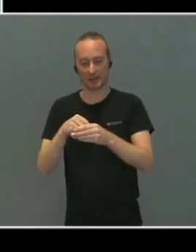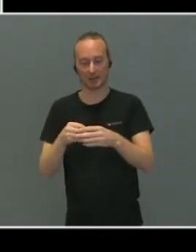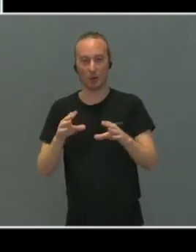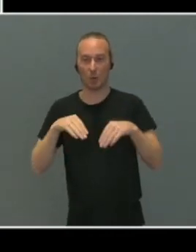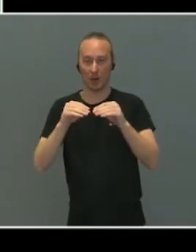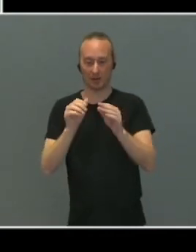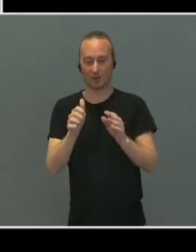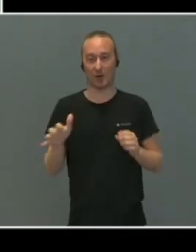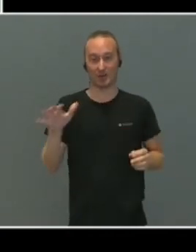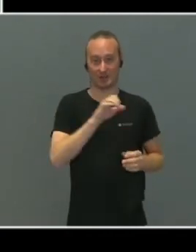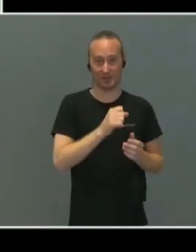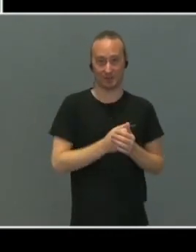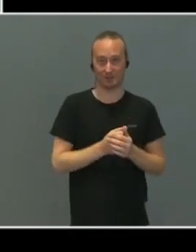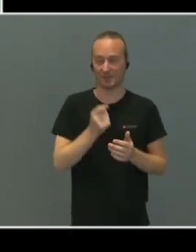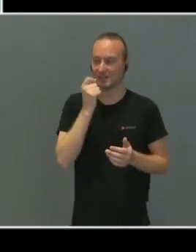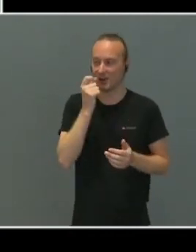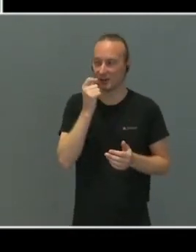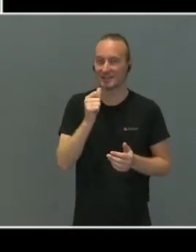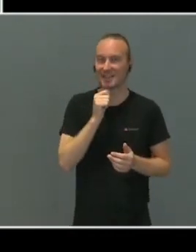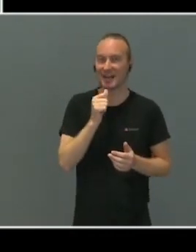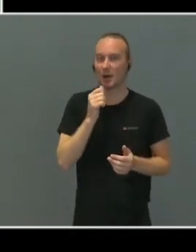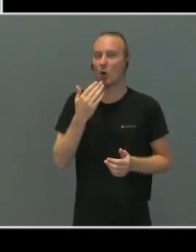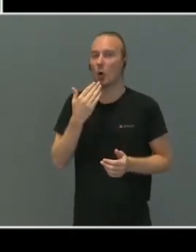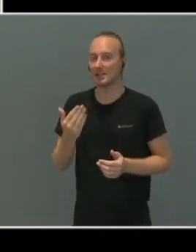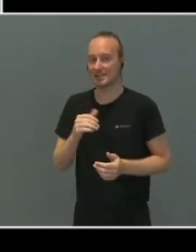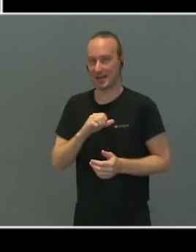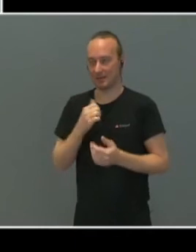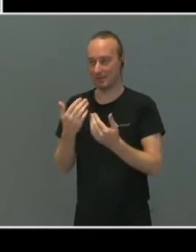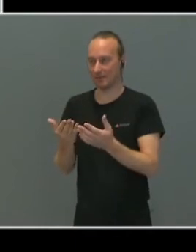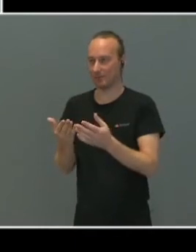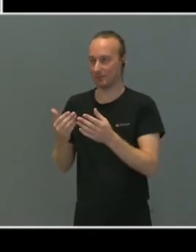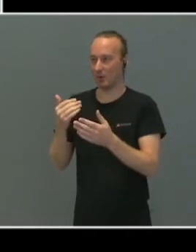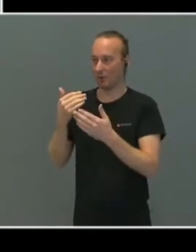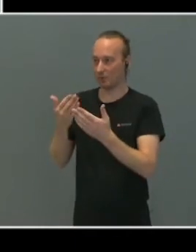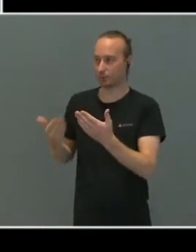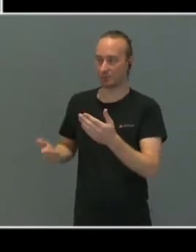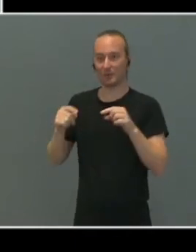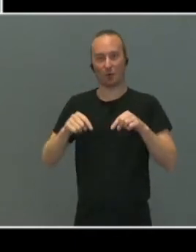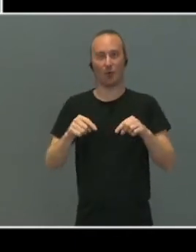Terje Holsen skal snart få ordet. Men jeg synes vi skal gi deg min applaus allerede nå.